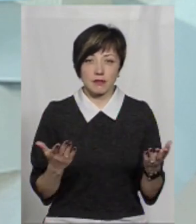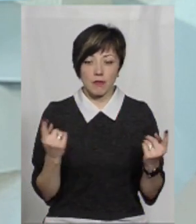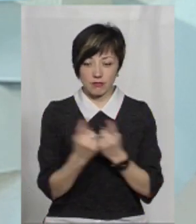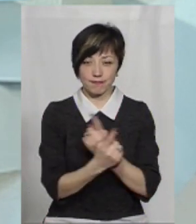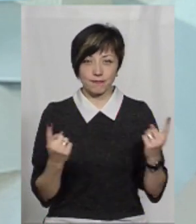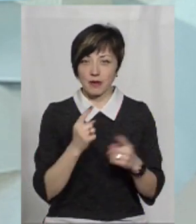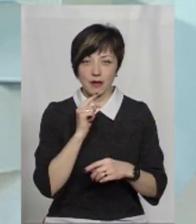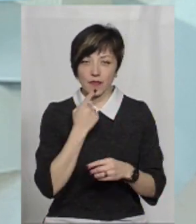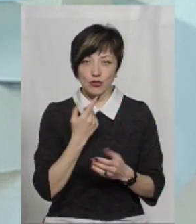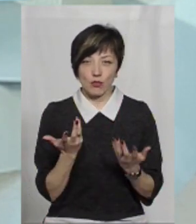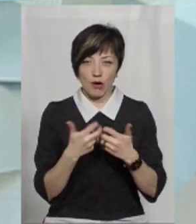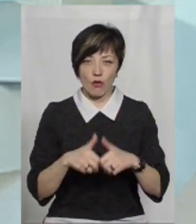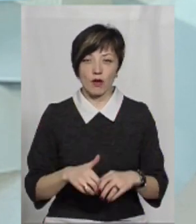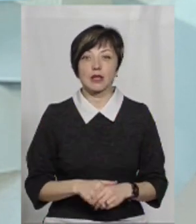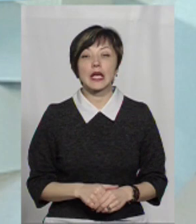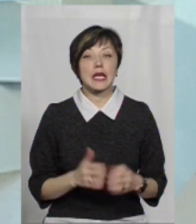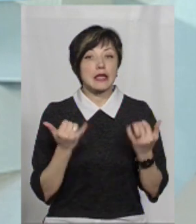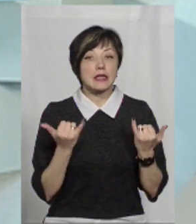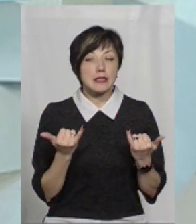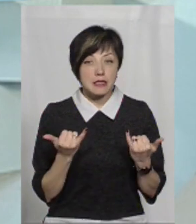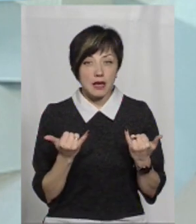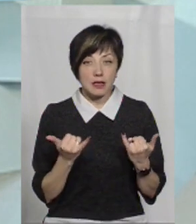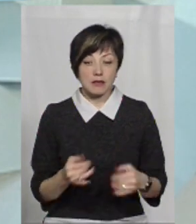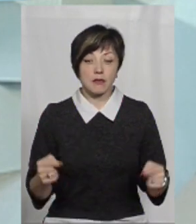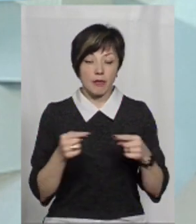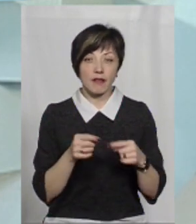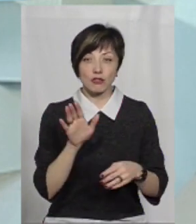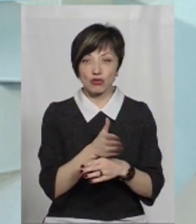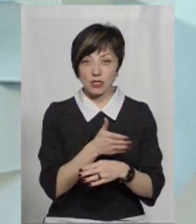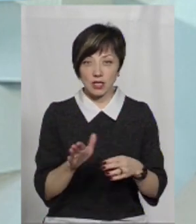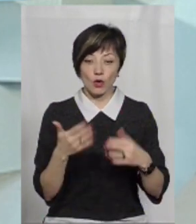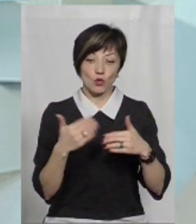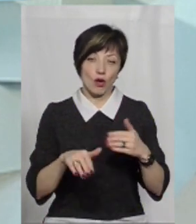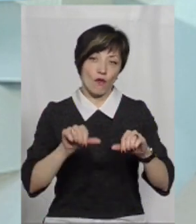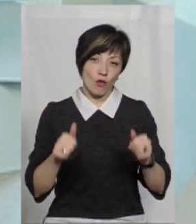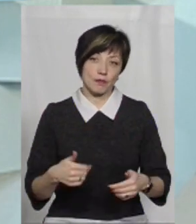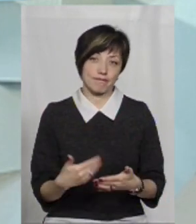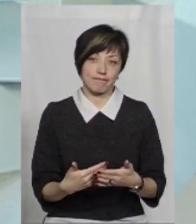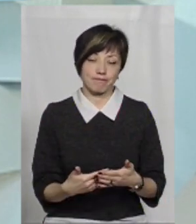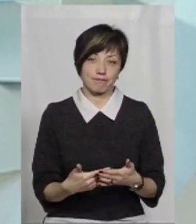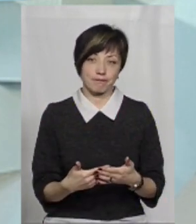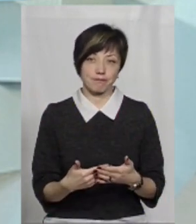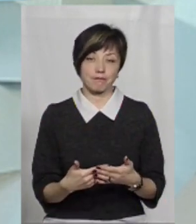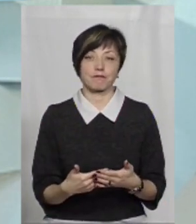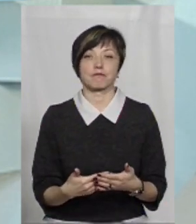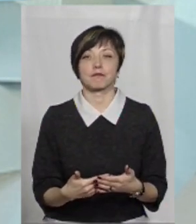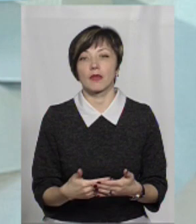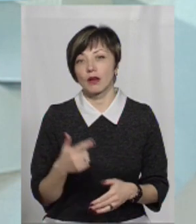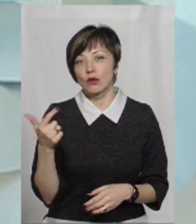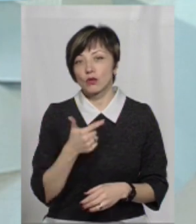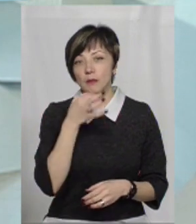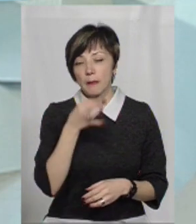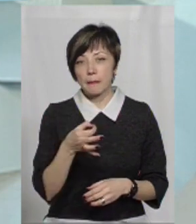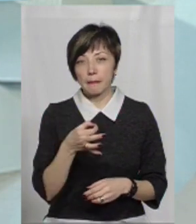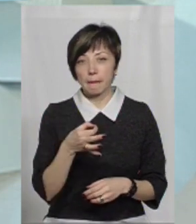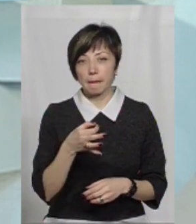напрямку. Тут досить важко. Тим більше, зараз вже певна частина їх оформилась. Ну, десь, так грубо